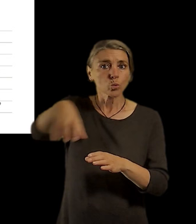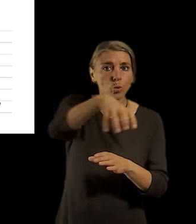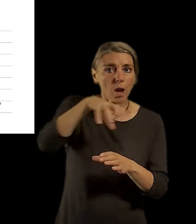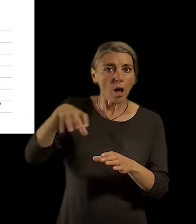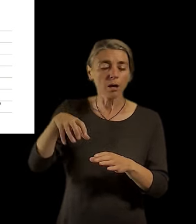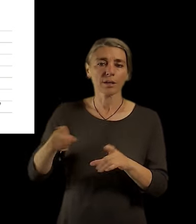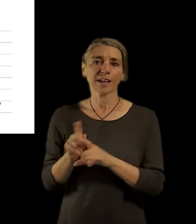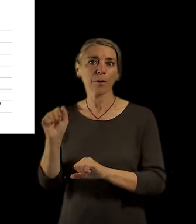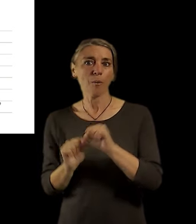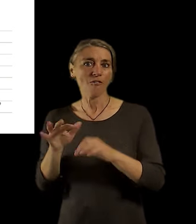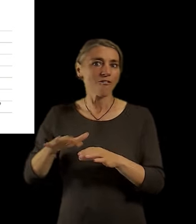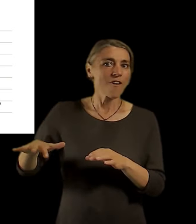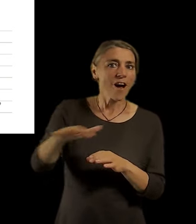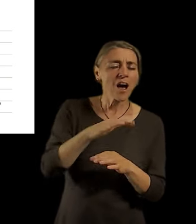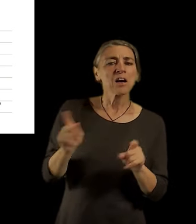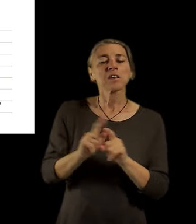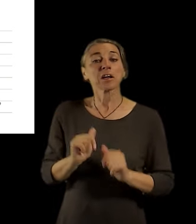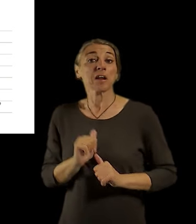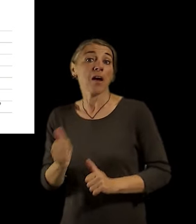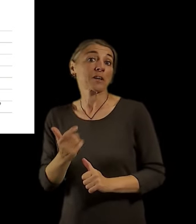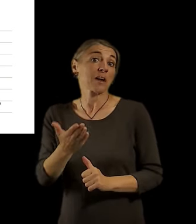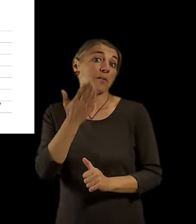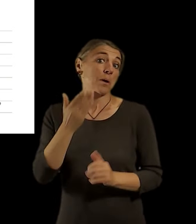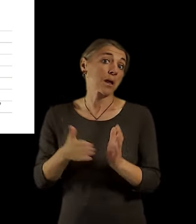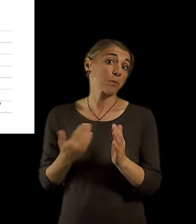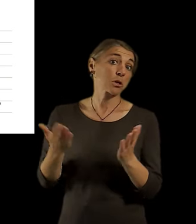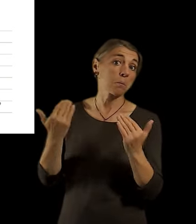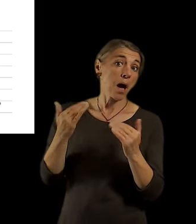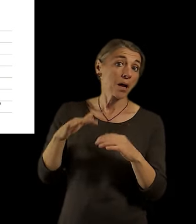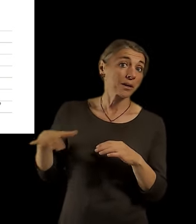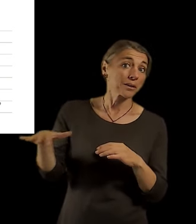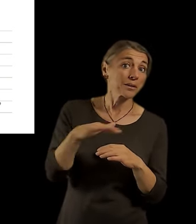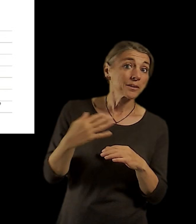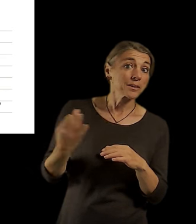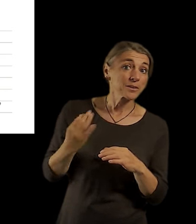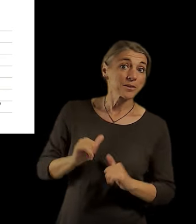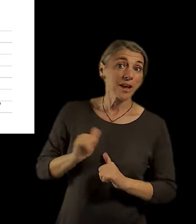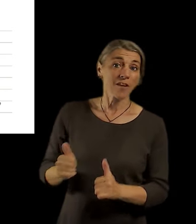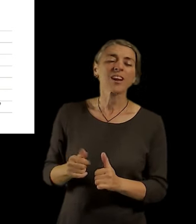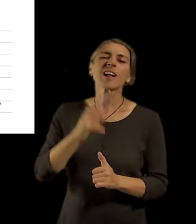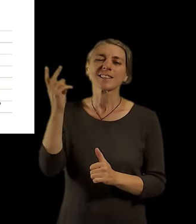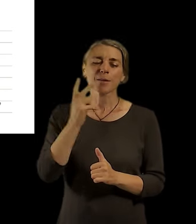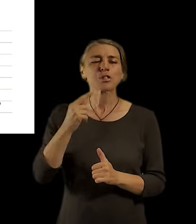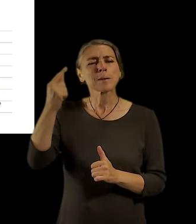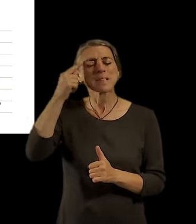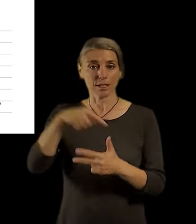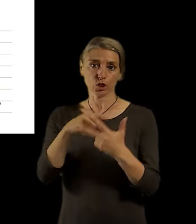konce beřejných prostranství. Ale zároveň hledáme tu míru, kde se ty funkce